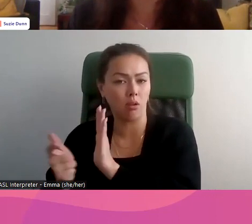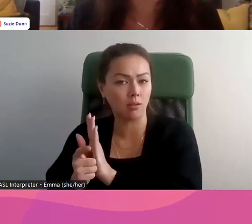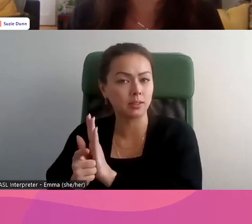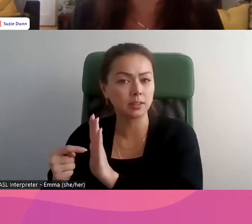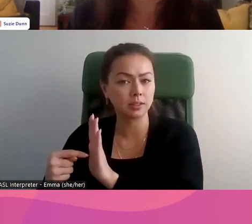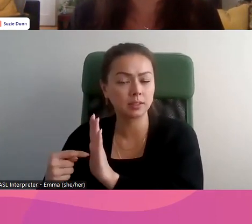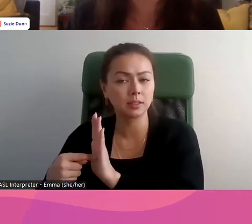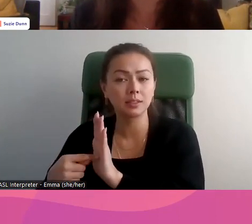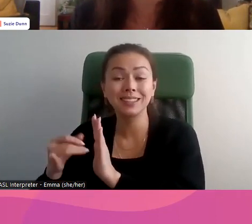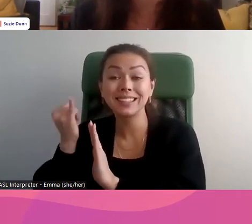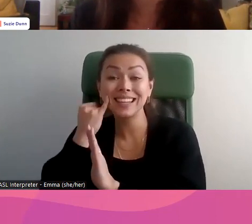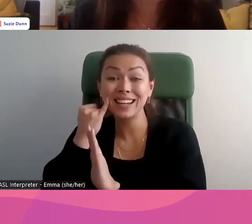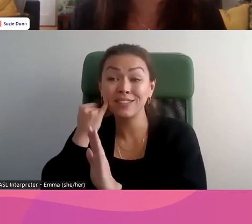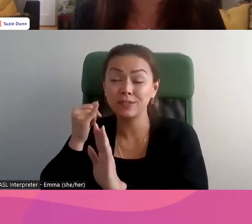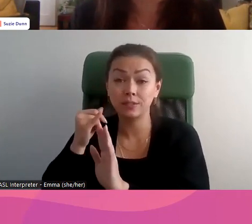d'images privées.